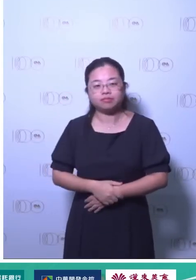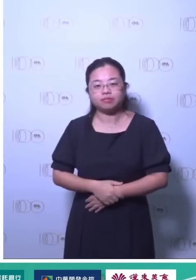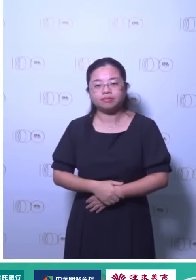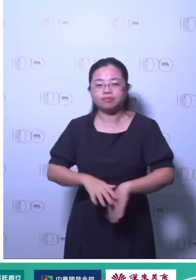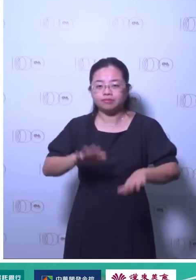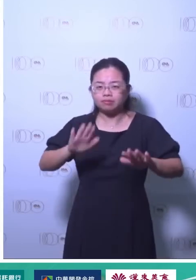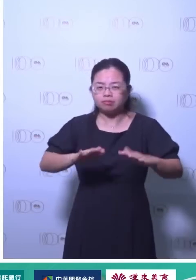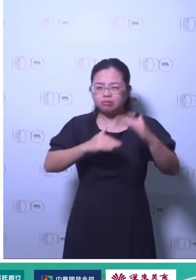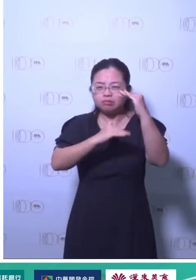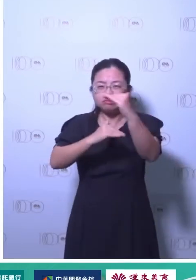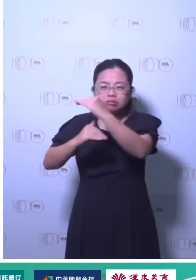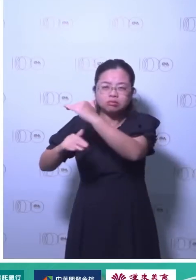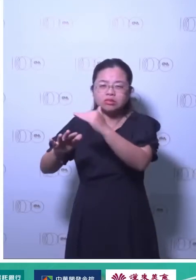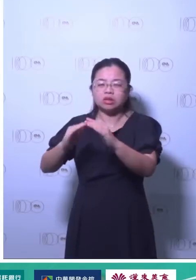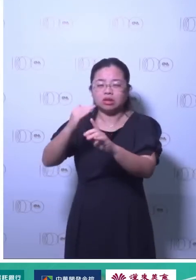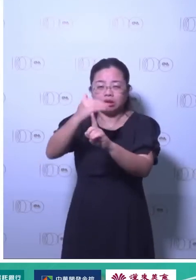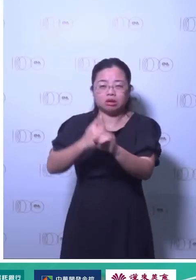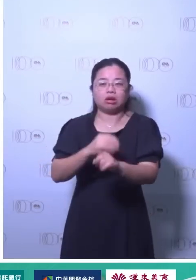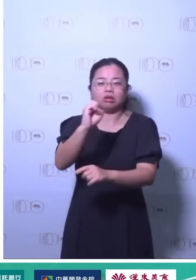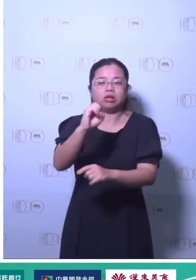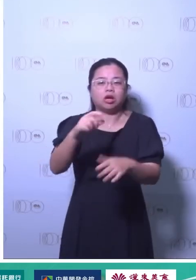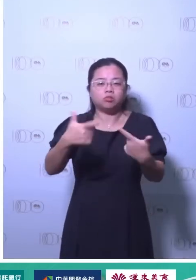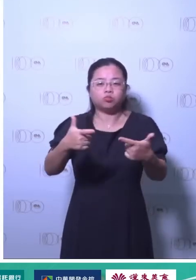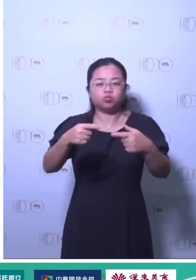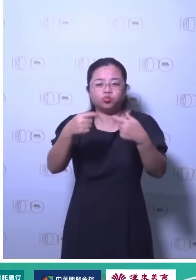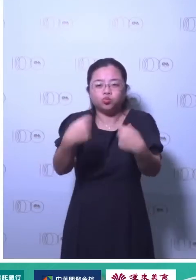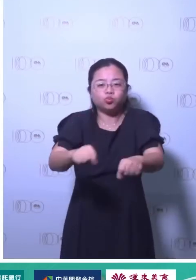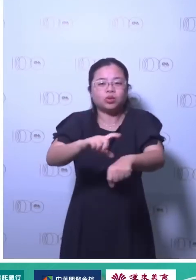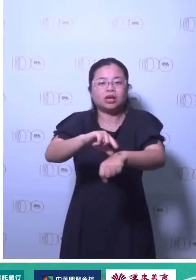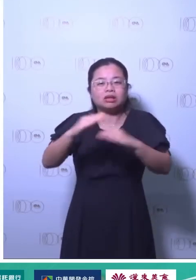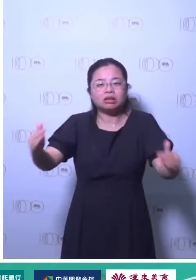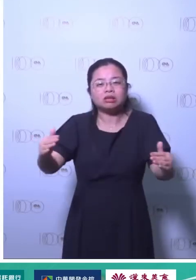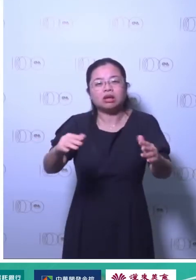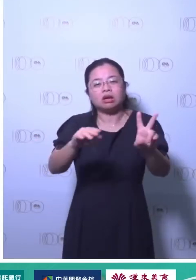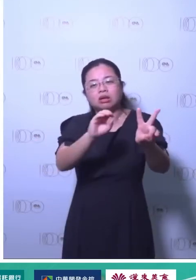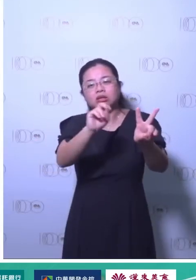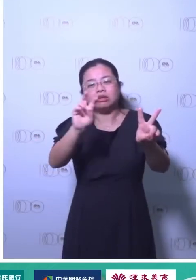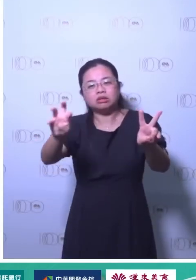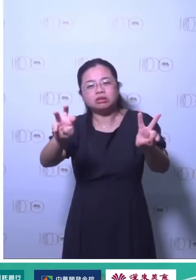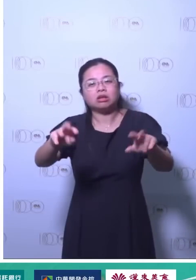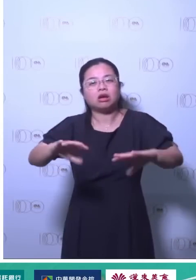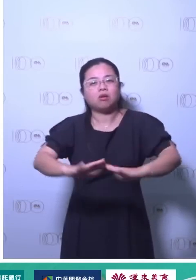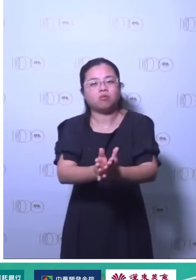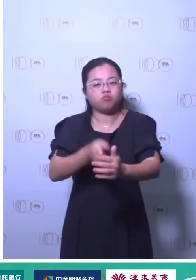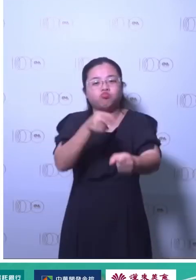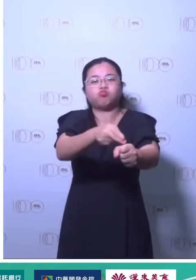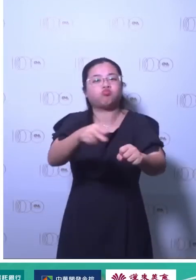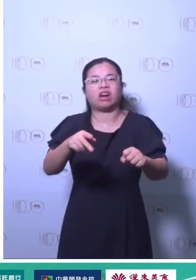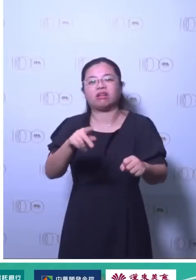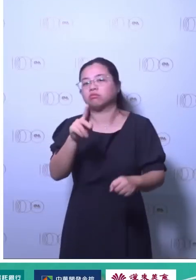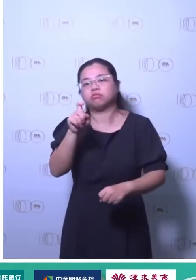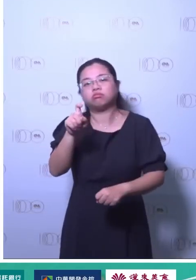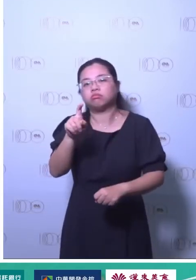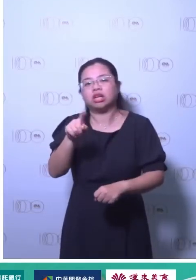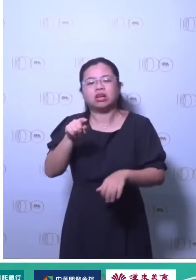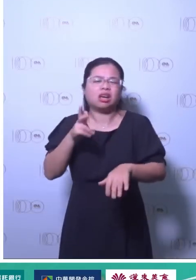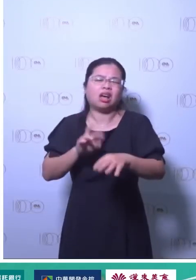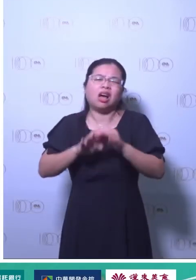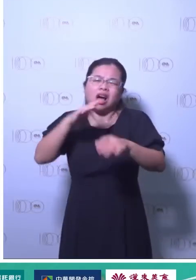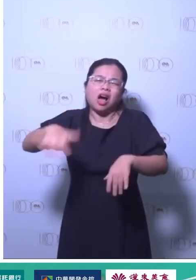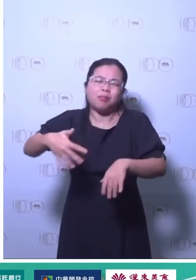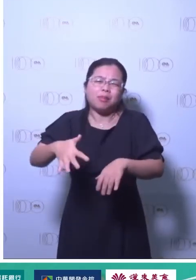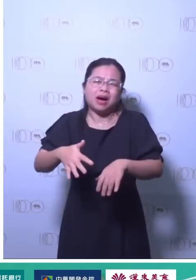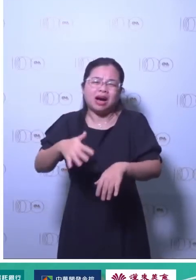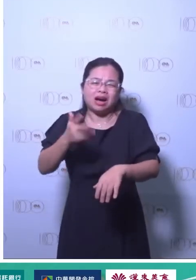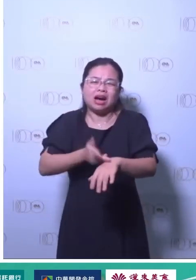技术这最麻烦你可以种树但是你有钱买不到重树以外的技术这是最麻烦的地方也